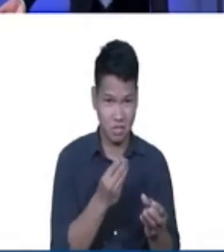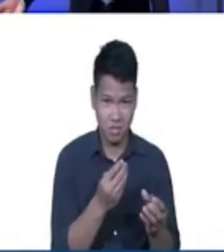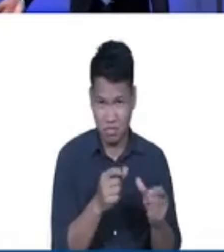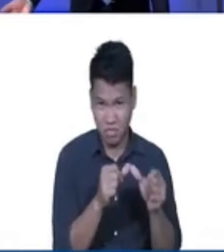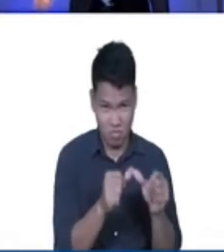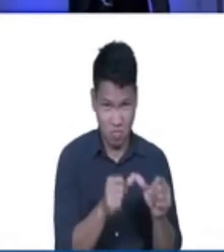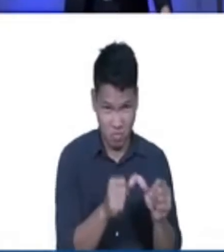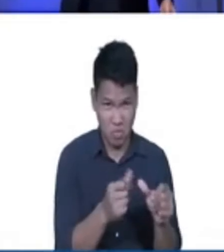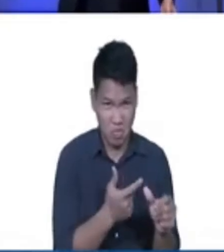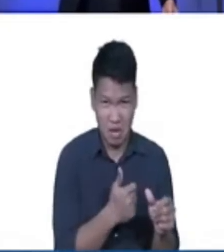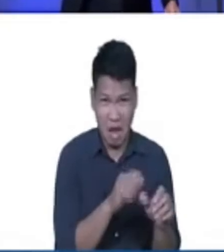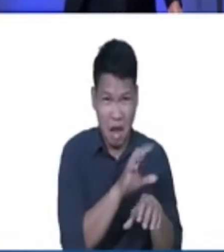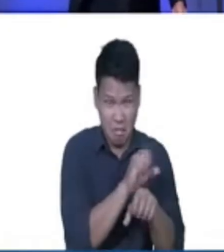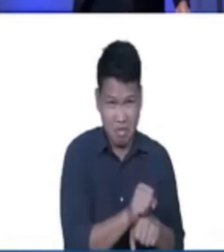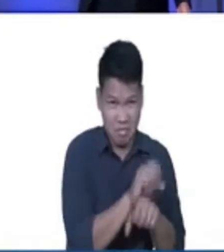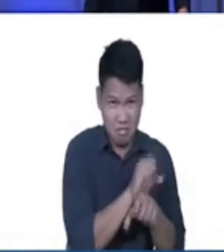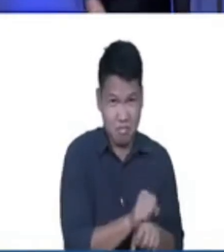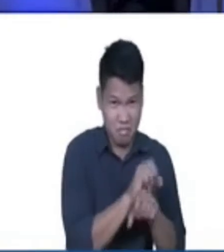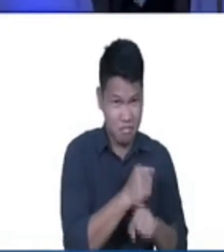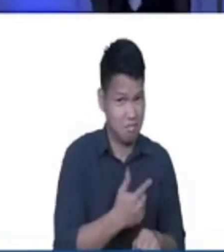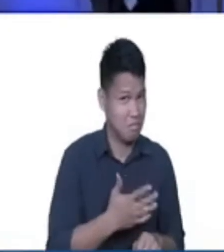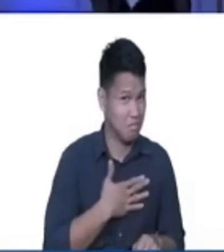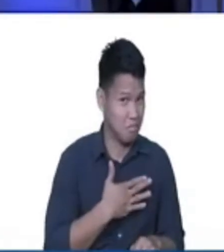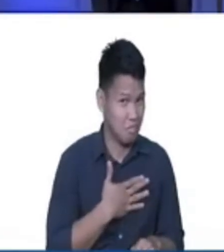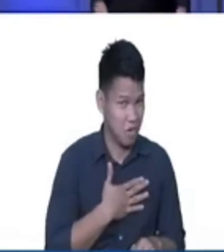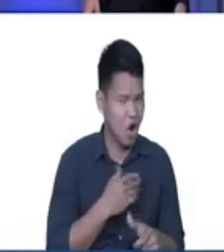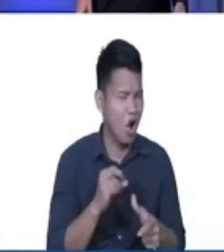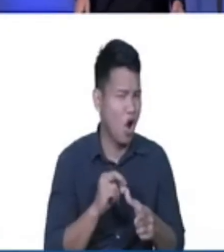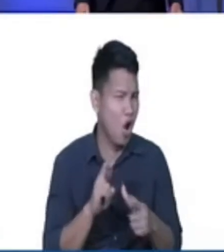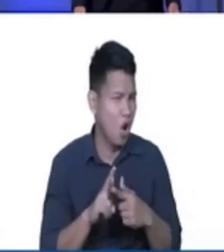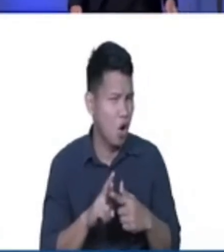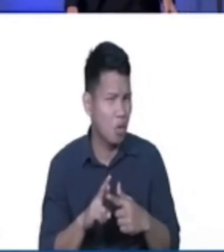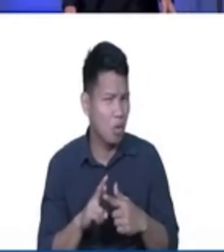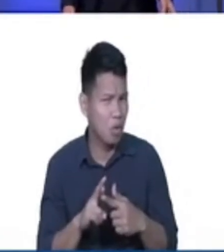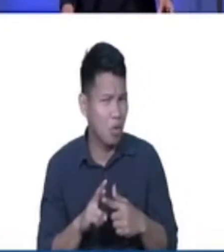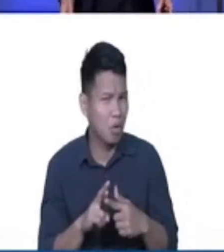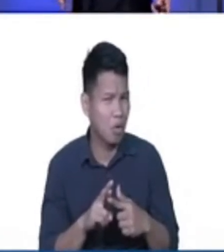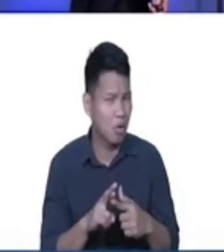and doing what I like doing? Or,